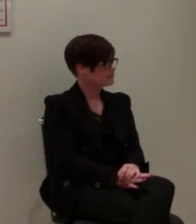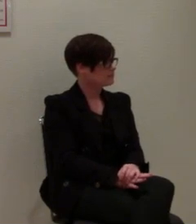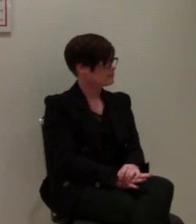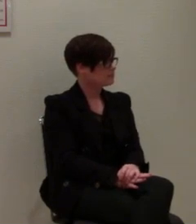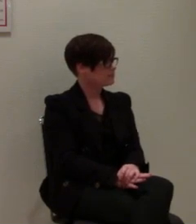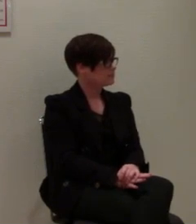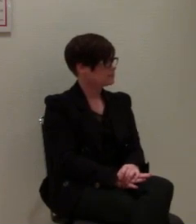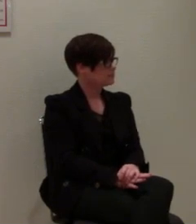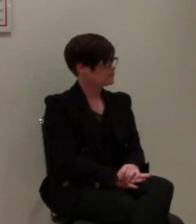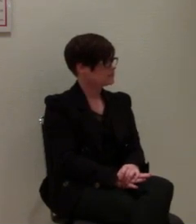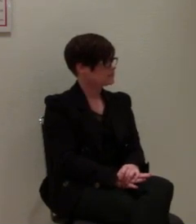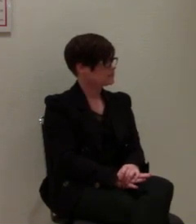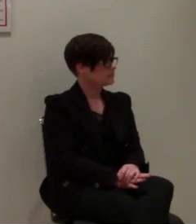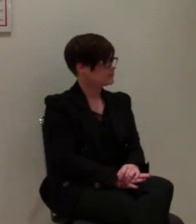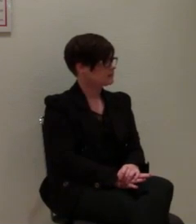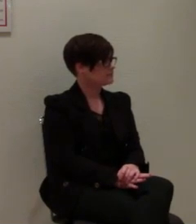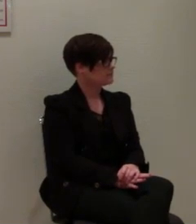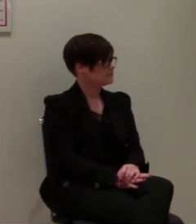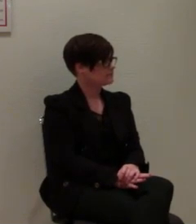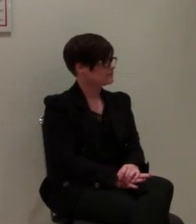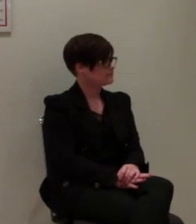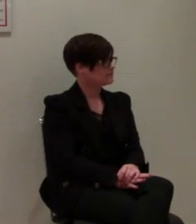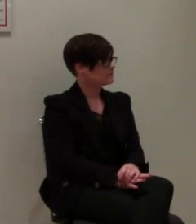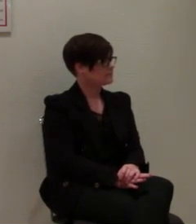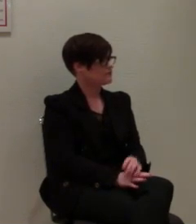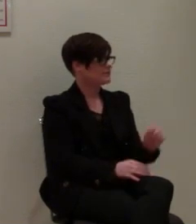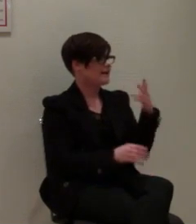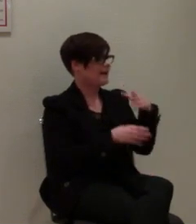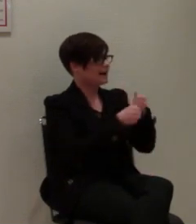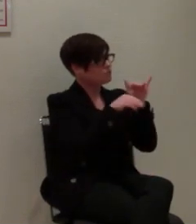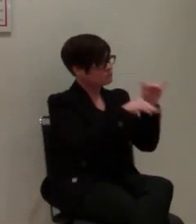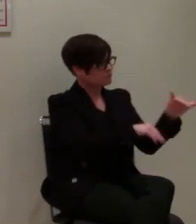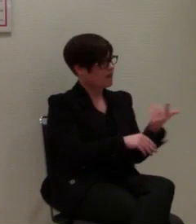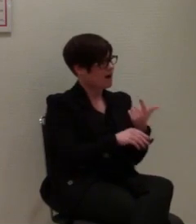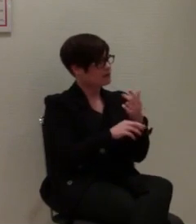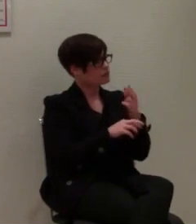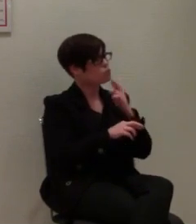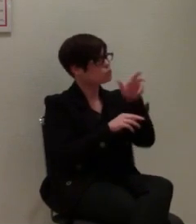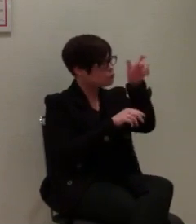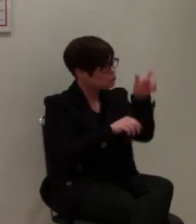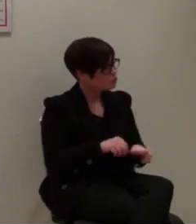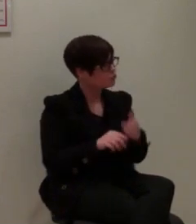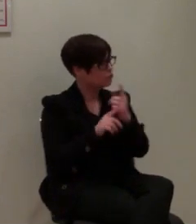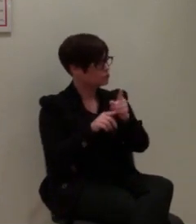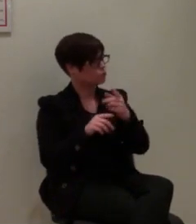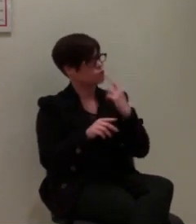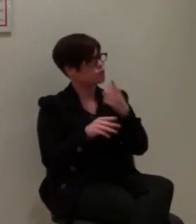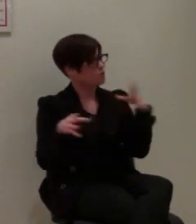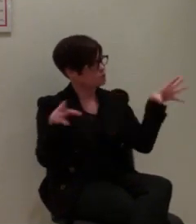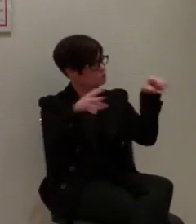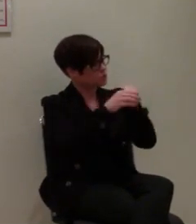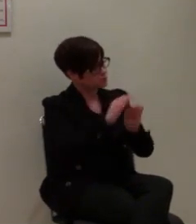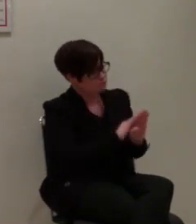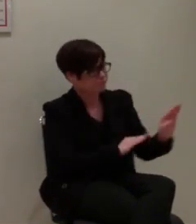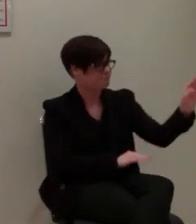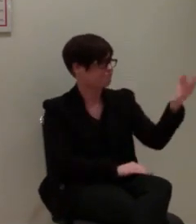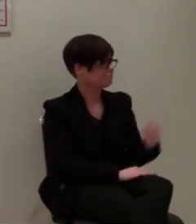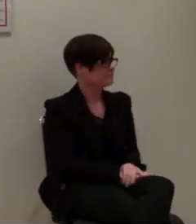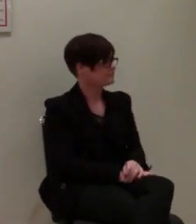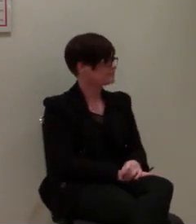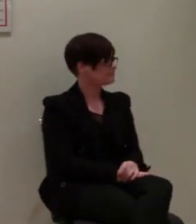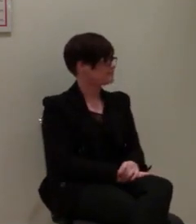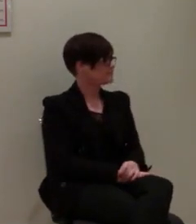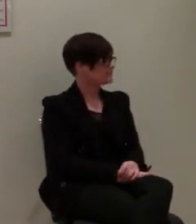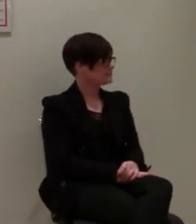von der Björn-Steiger-Stiftung. So zum Beispiel der Schnellbergungswagen beziehungsweise der heutige Vorrüstwagen der Feuerwehr